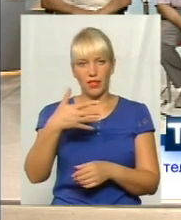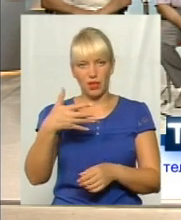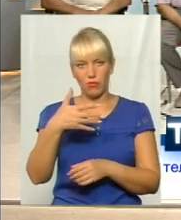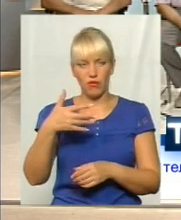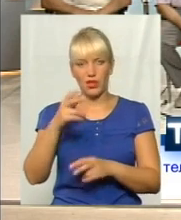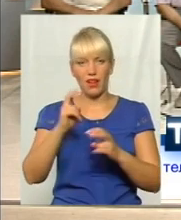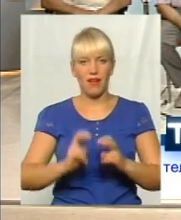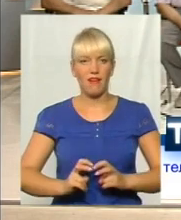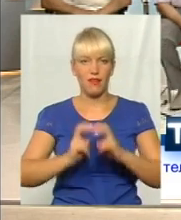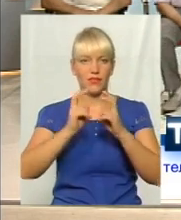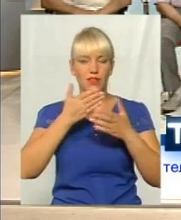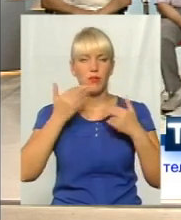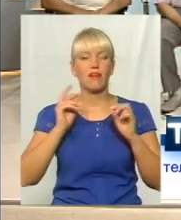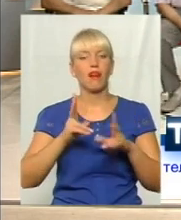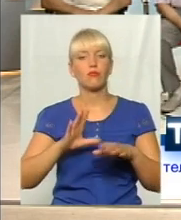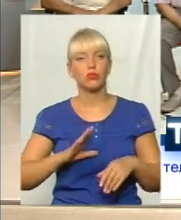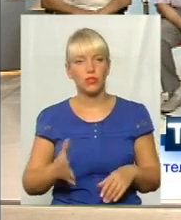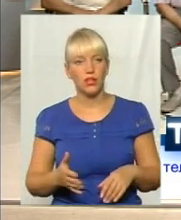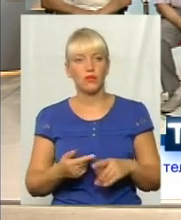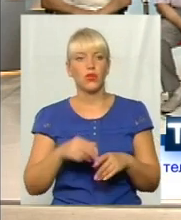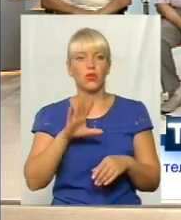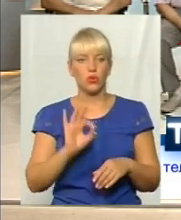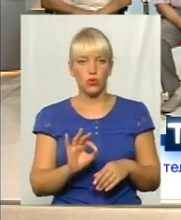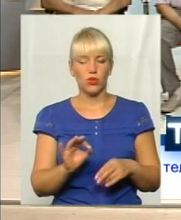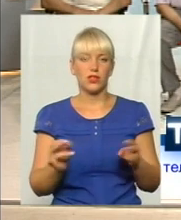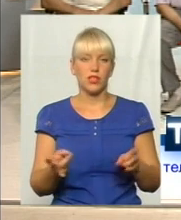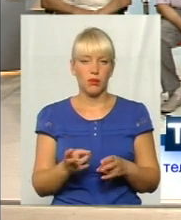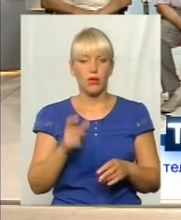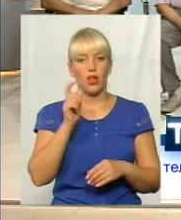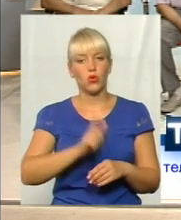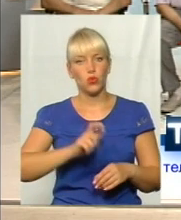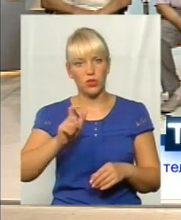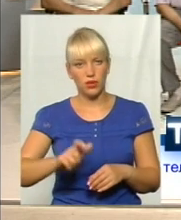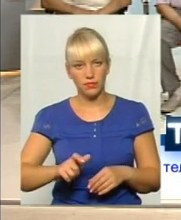ліфта немає, от як бути? Тобто приходиться людям